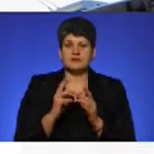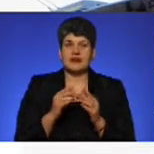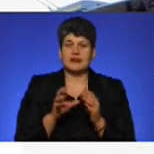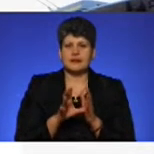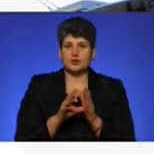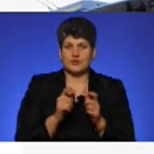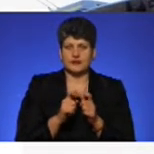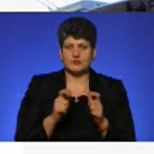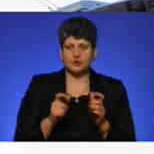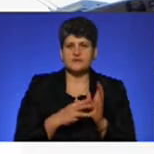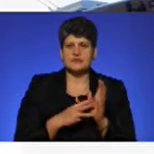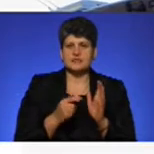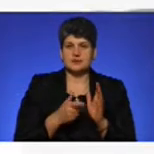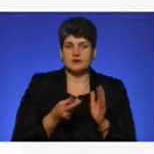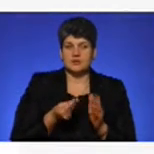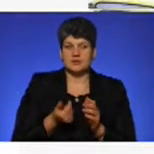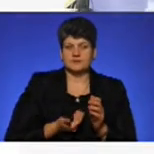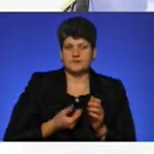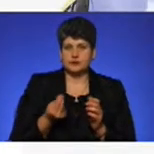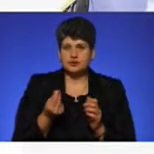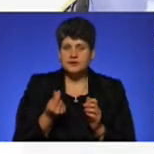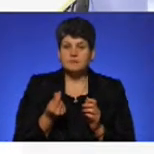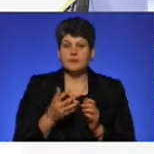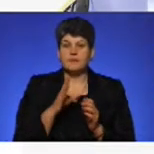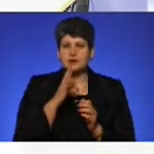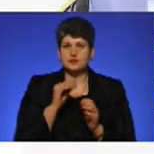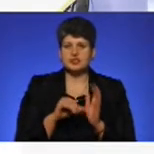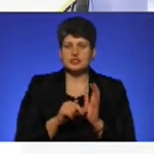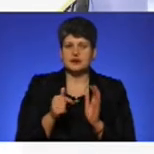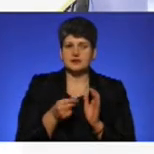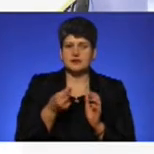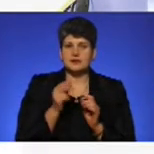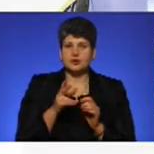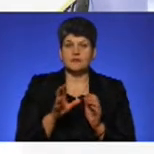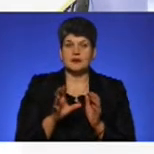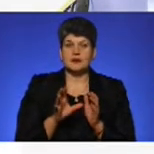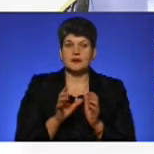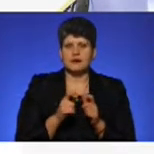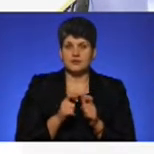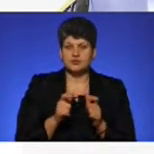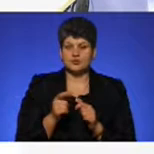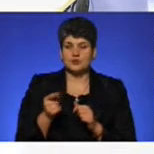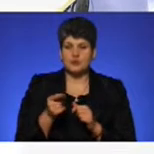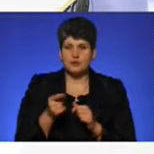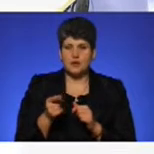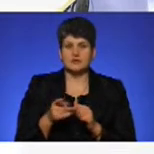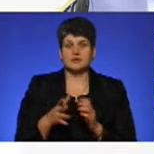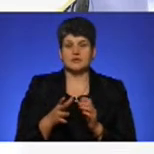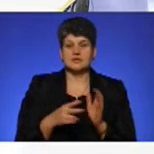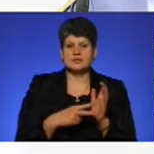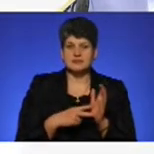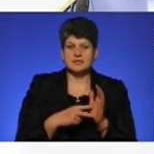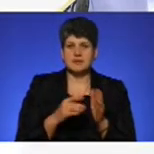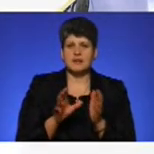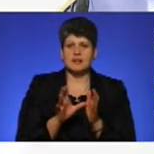8 гривень для тих, хто розраховується готівкою. У маршрутках 6 гривень сплачували тівкого картка Тернополянина, 7 пасажирів з електронним квитком і